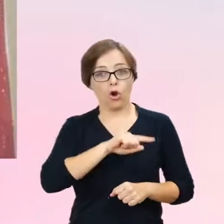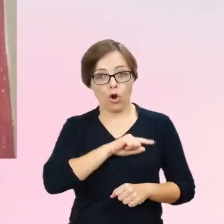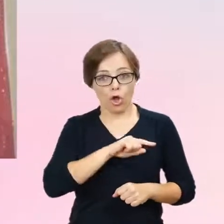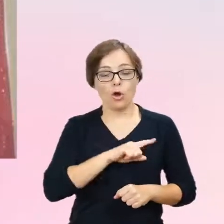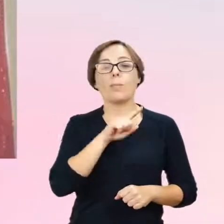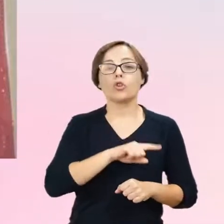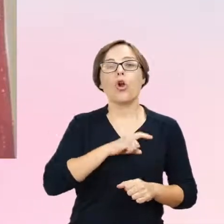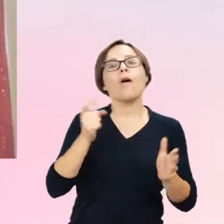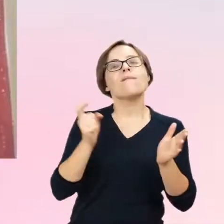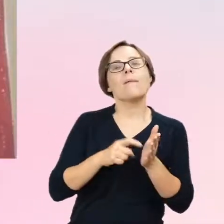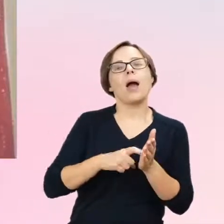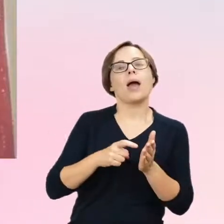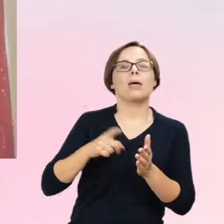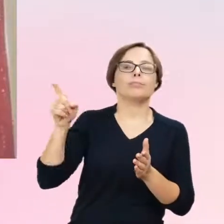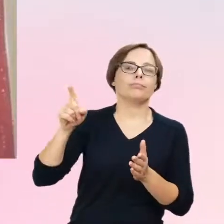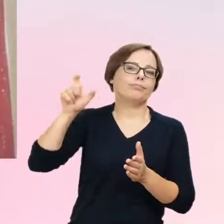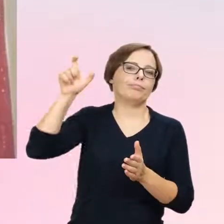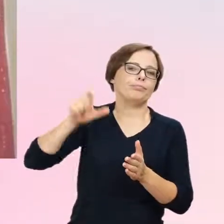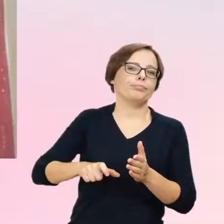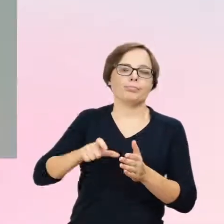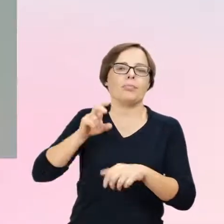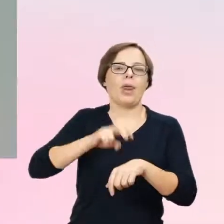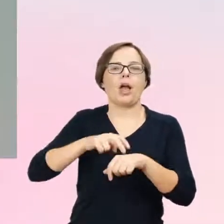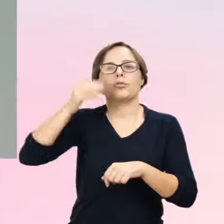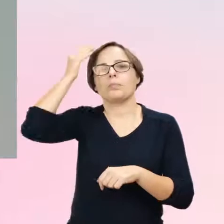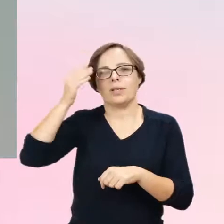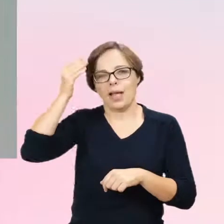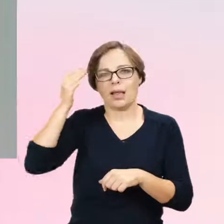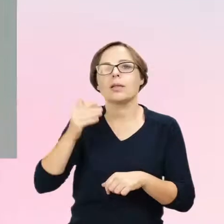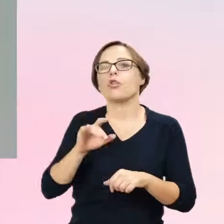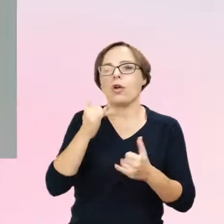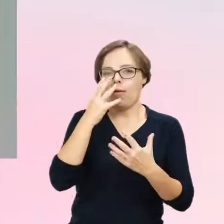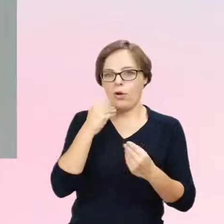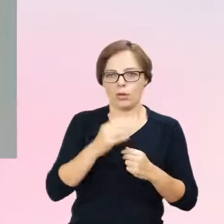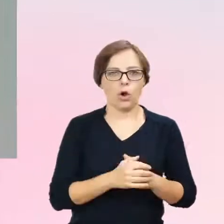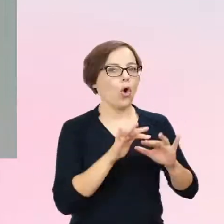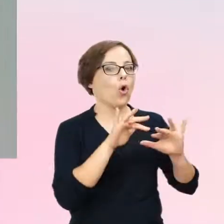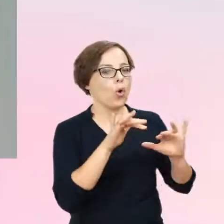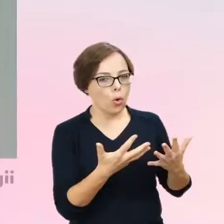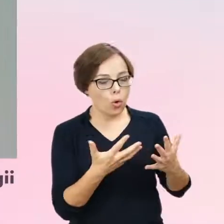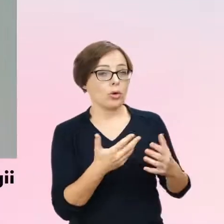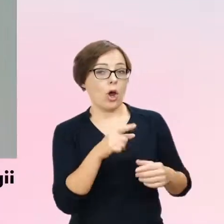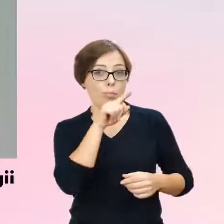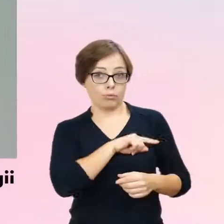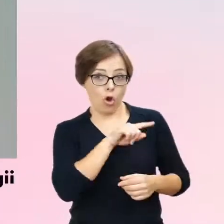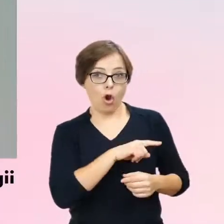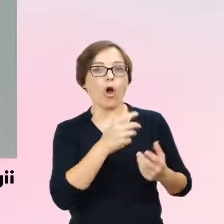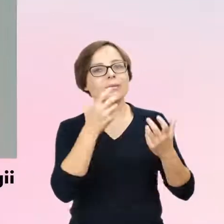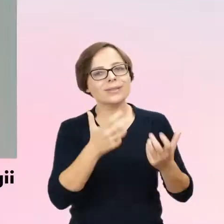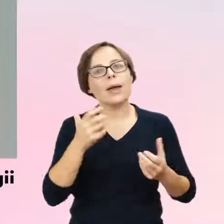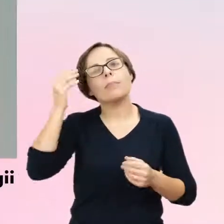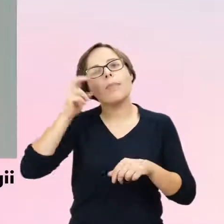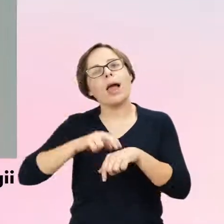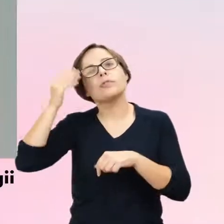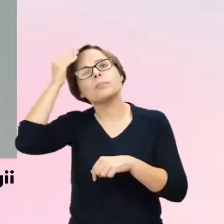psychiatry, to jak to się odbywa? Czyli psycholog wymaga opinii psychiatry, tak? Tak. Wszystko zależy